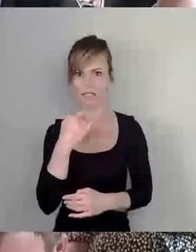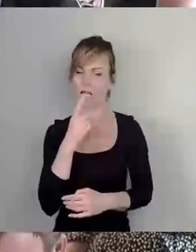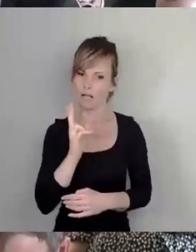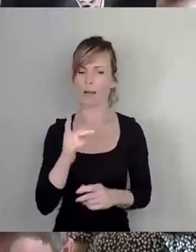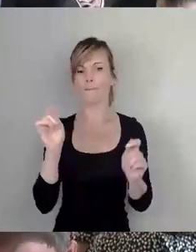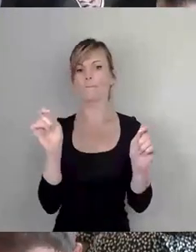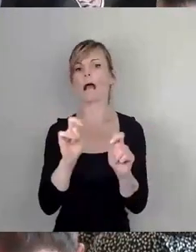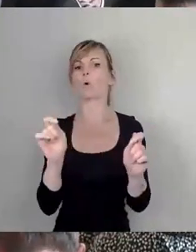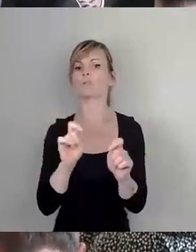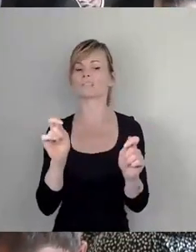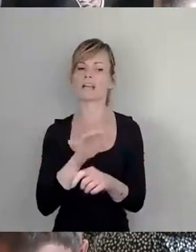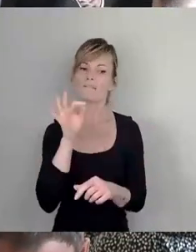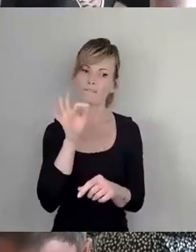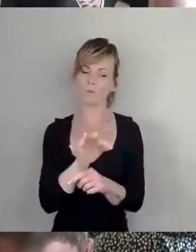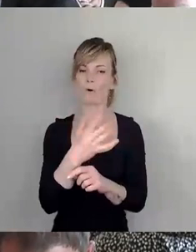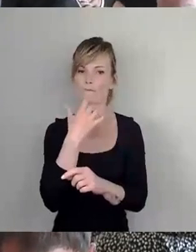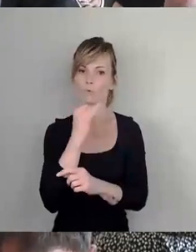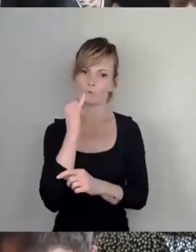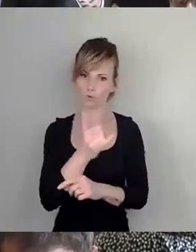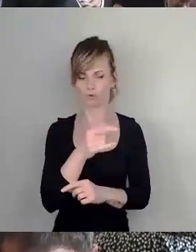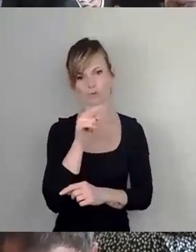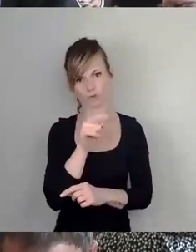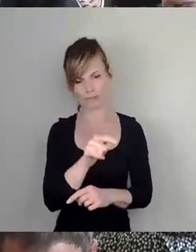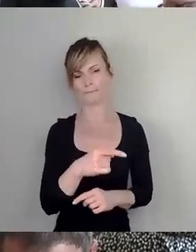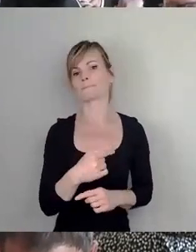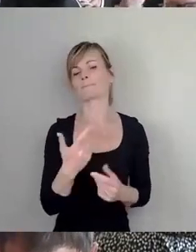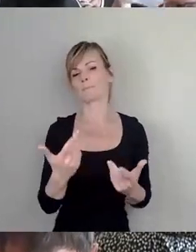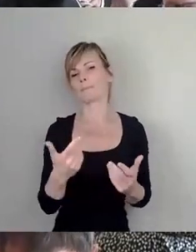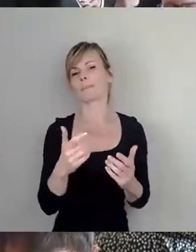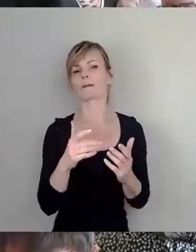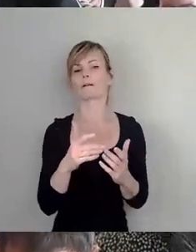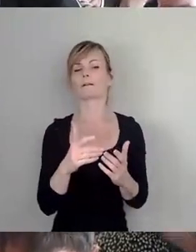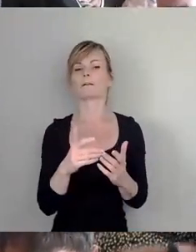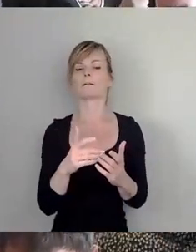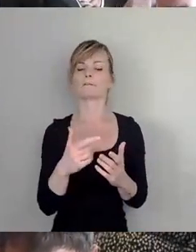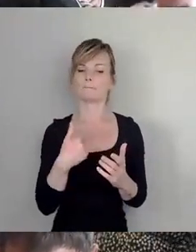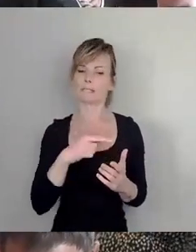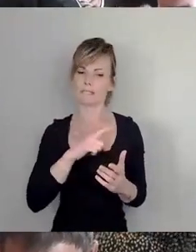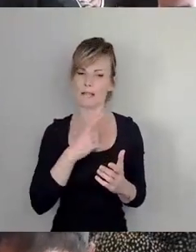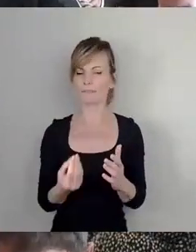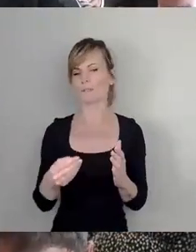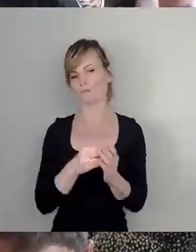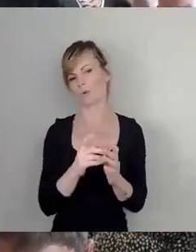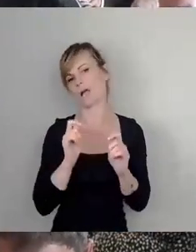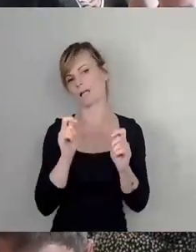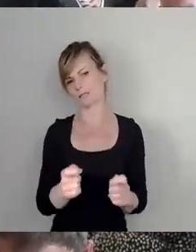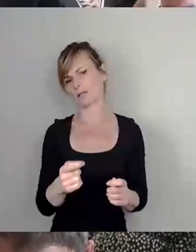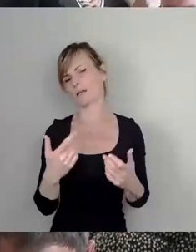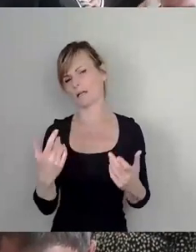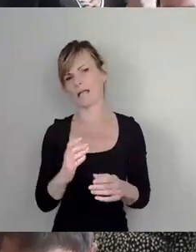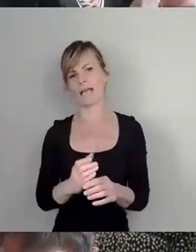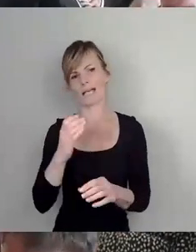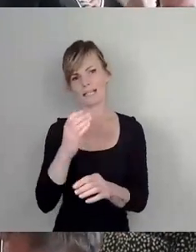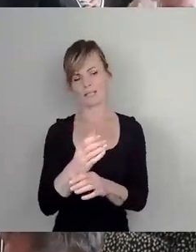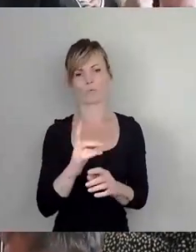Zunächst mal würde ich mich für die Beibehaltung der Pause aussprechen. Weiterhin hätte ich jetzt beantragt, dass wir ohnehin einen Ersetzungsantrag haben,